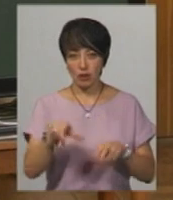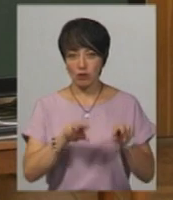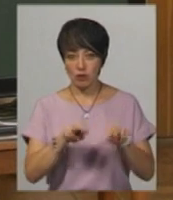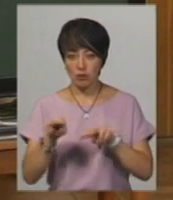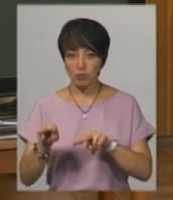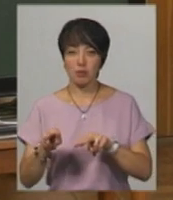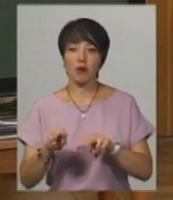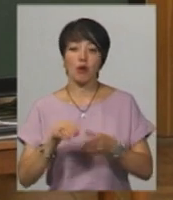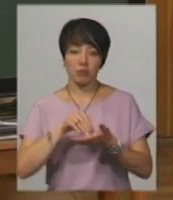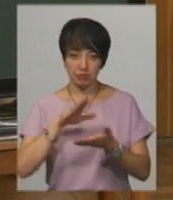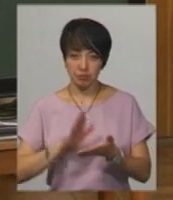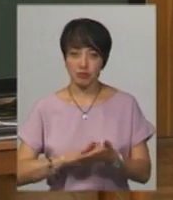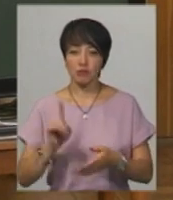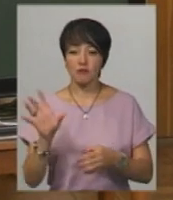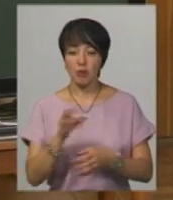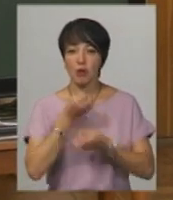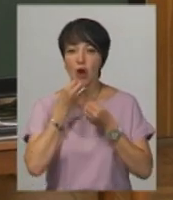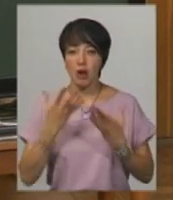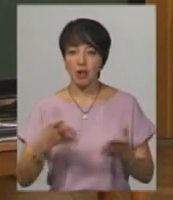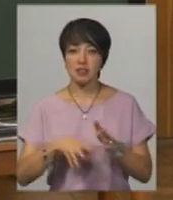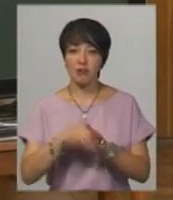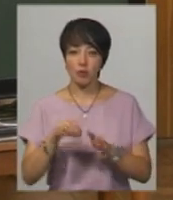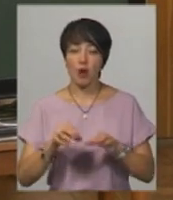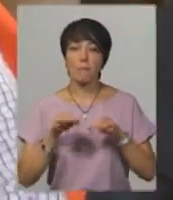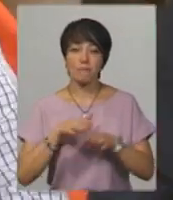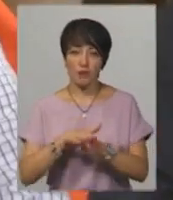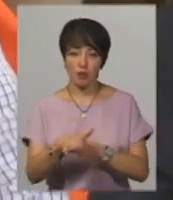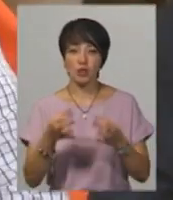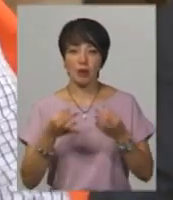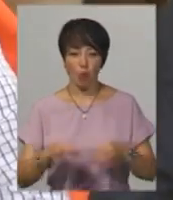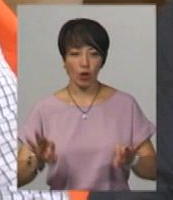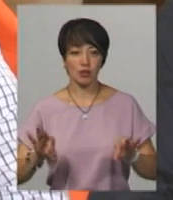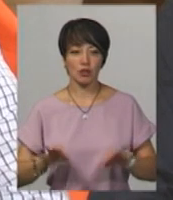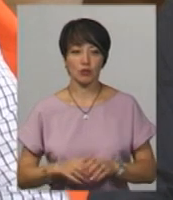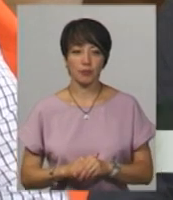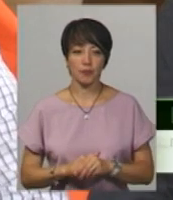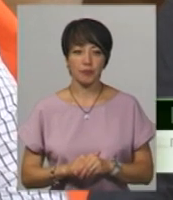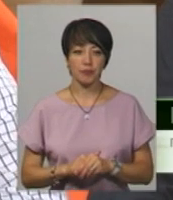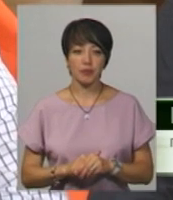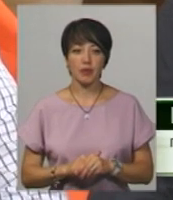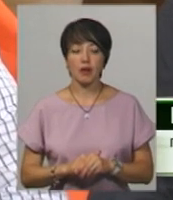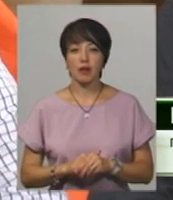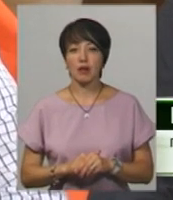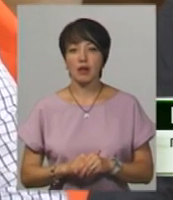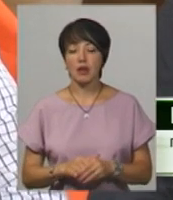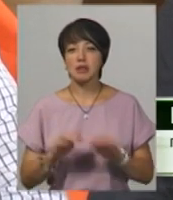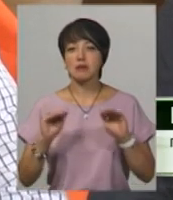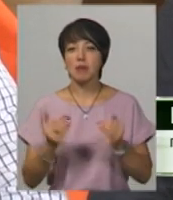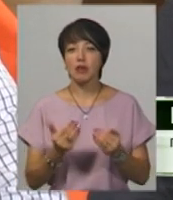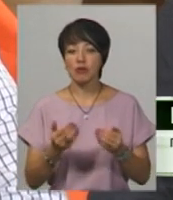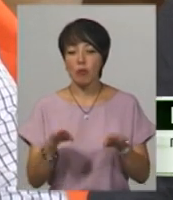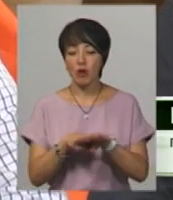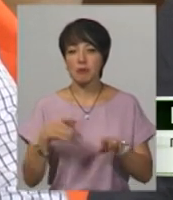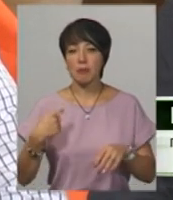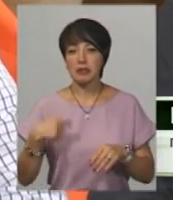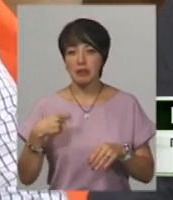Опора констатує, що все було гаразд і вибори пройшли демократично. Сутіло зменшилось порівняно з президентськими виборами. Кількість звернень до нас щодо